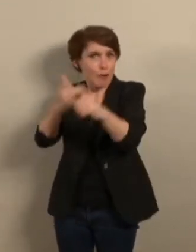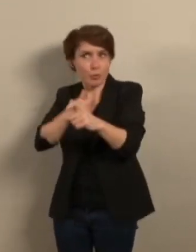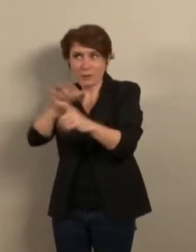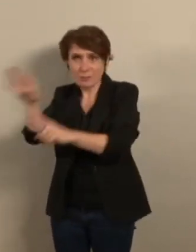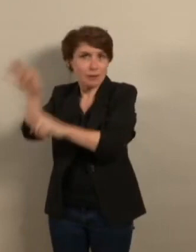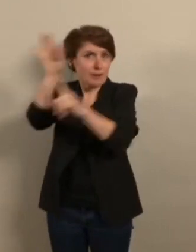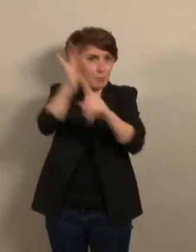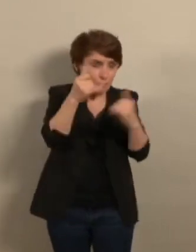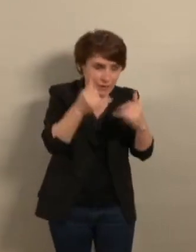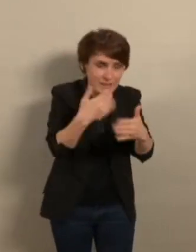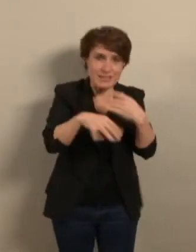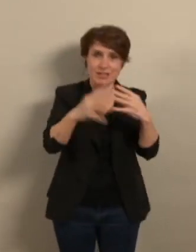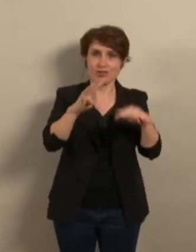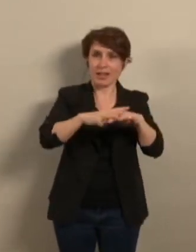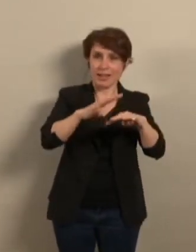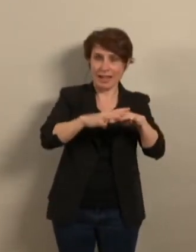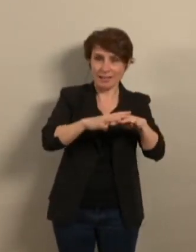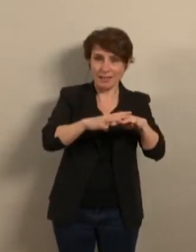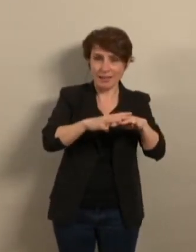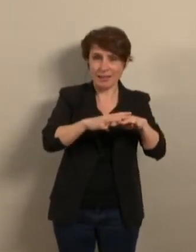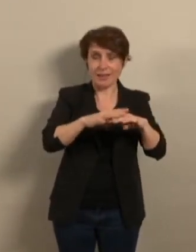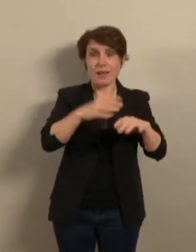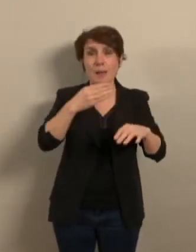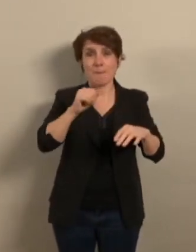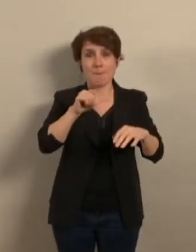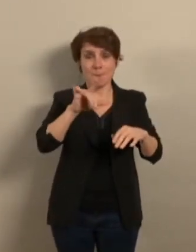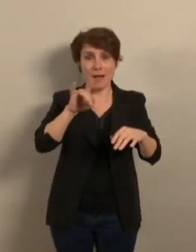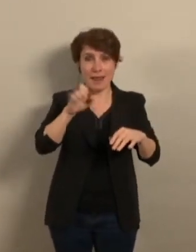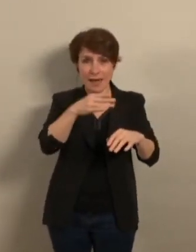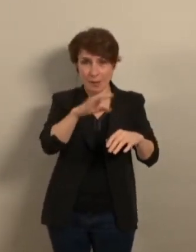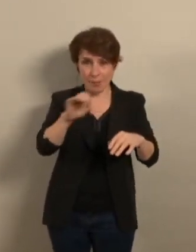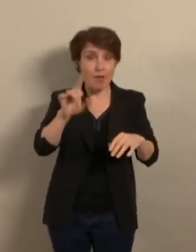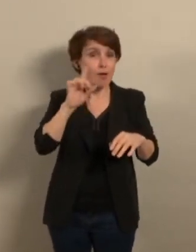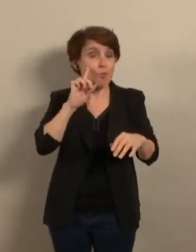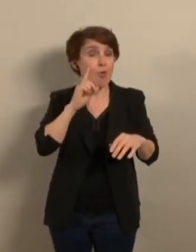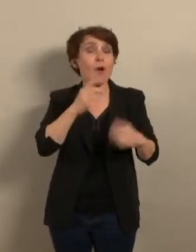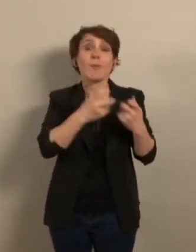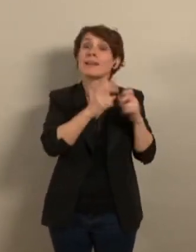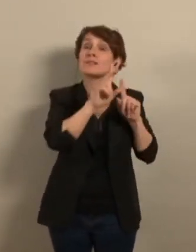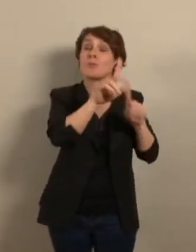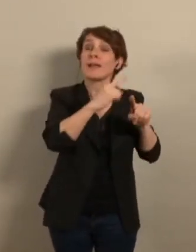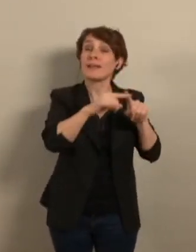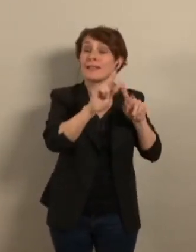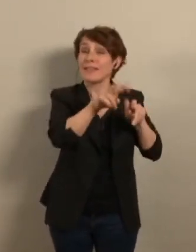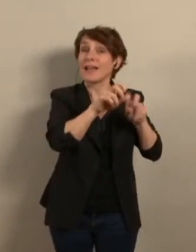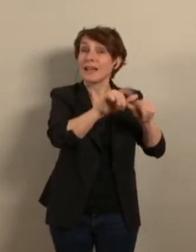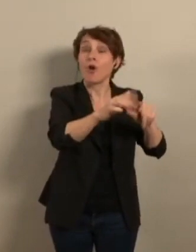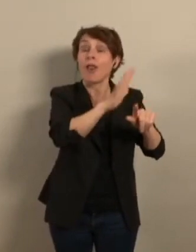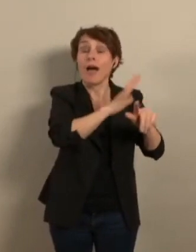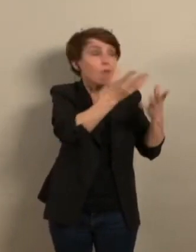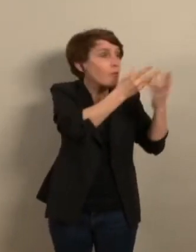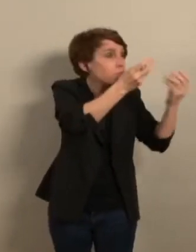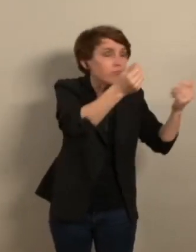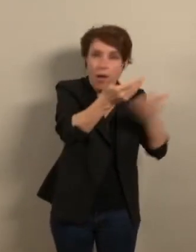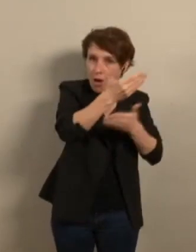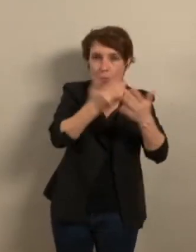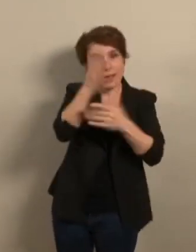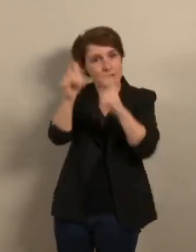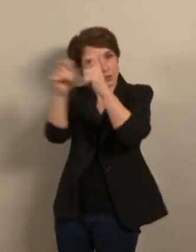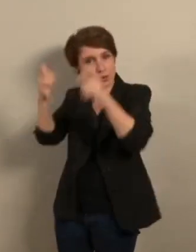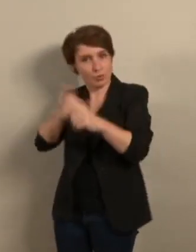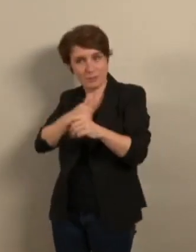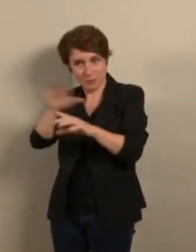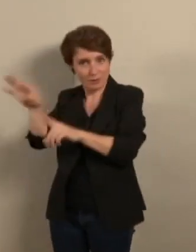départ du crédit agricole et du siège de la chambre d'agriculture, alors que la densification du secteur en logement se poursuit fortement.